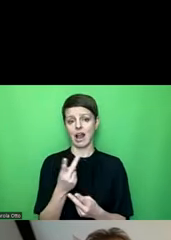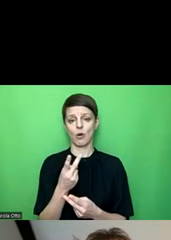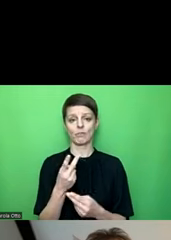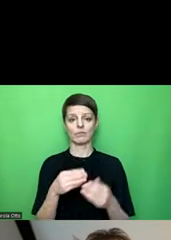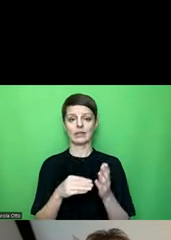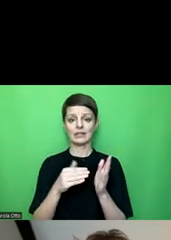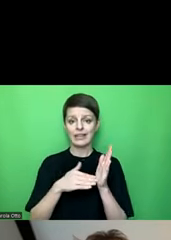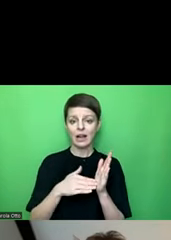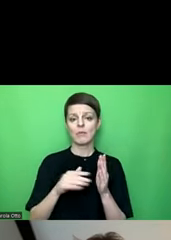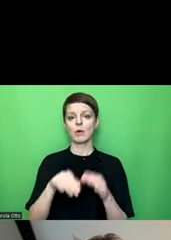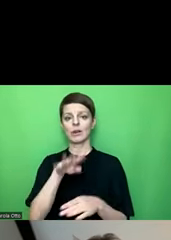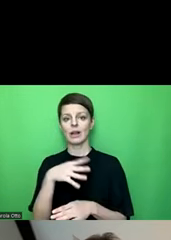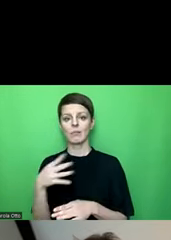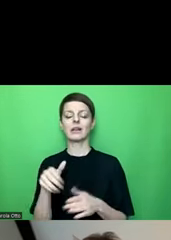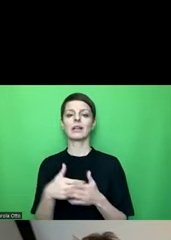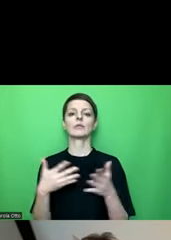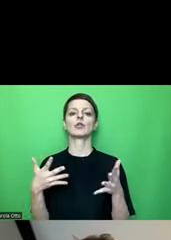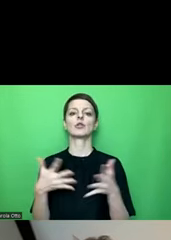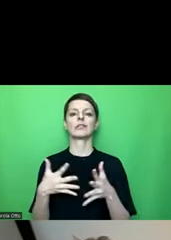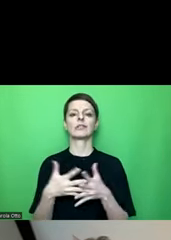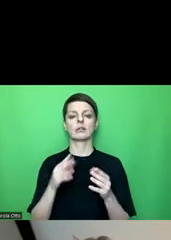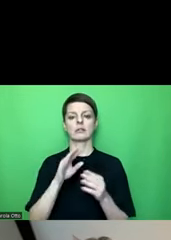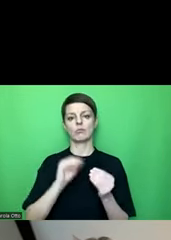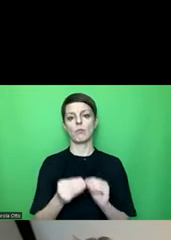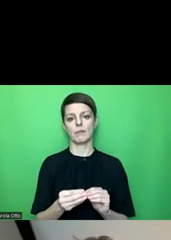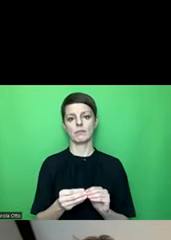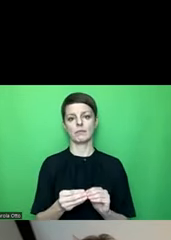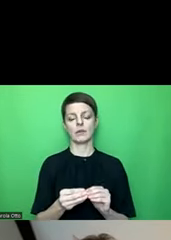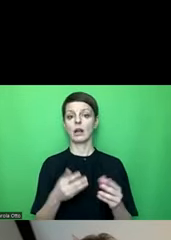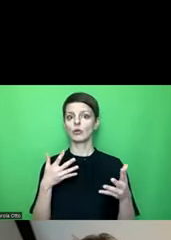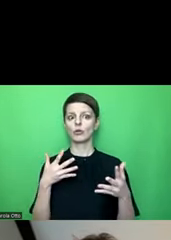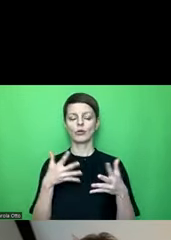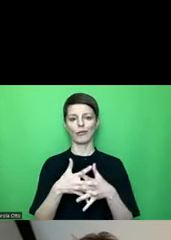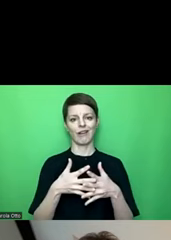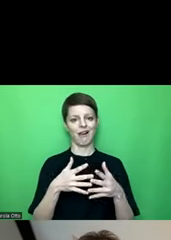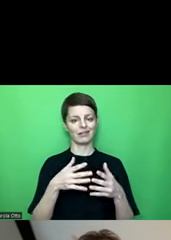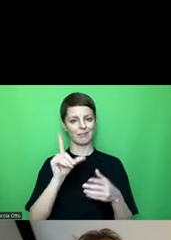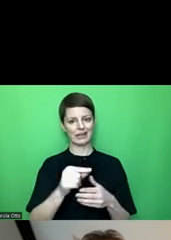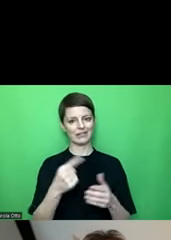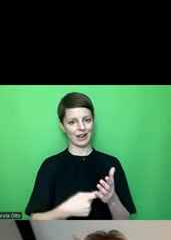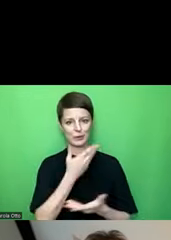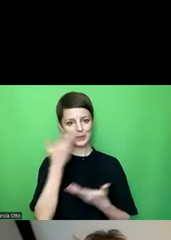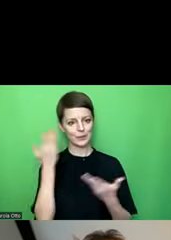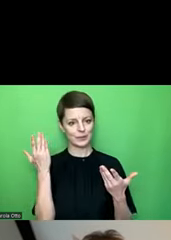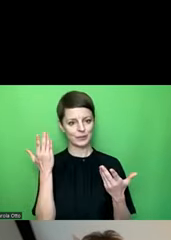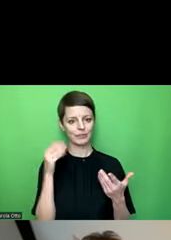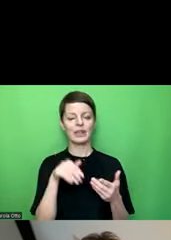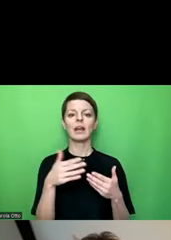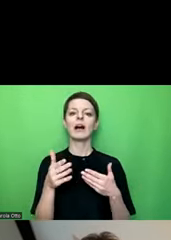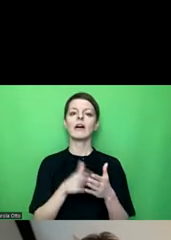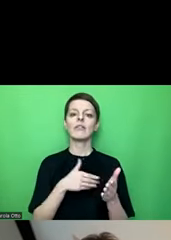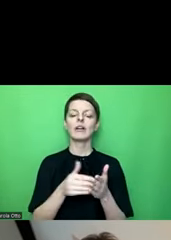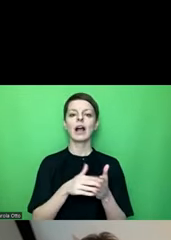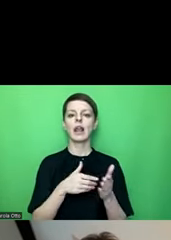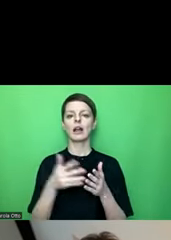Kontrastproblem. Es erfüllt nichts die Mindestanforderungen an Kontraste. Ich habe hier den Color Contrast Analyzer